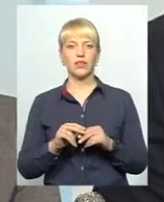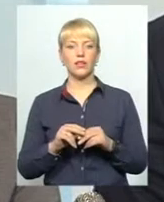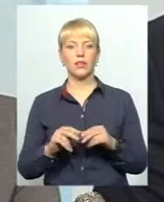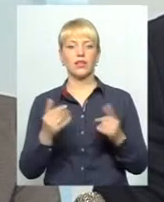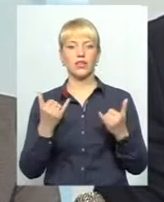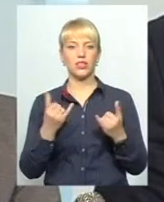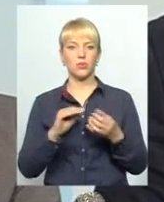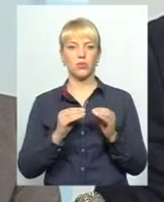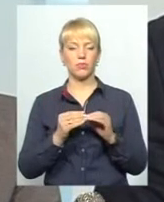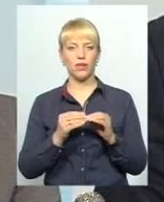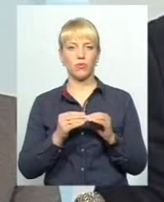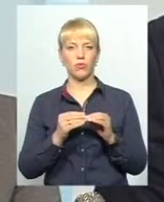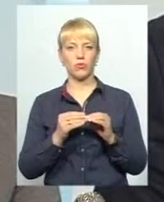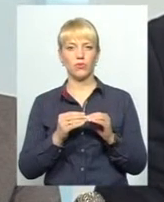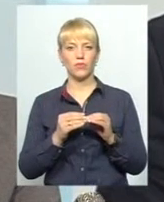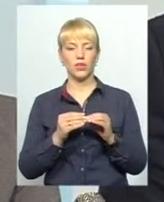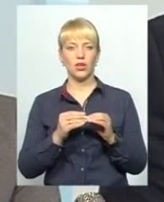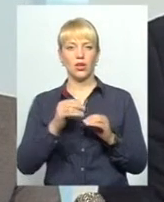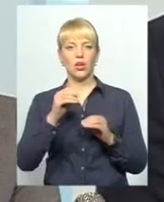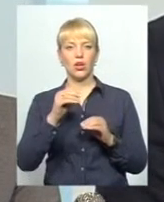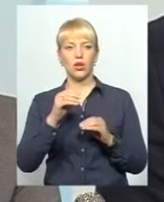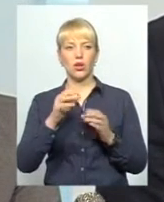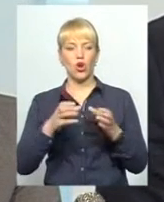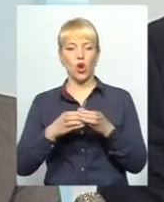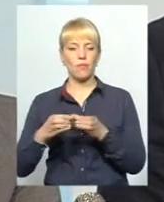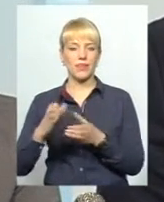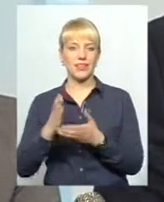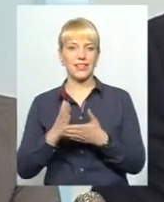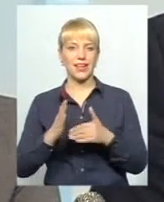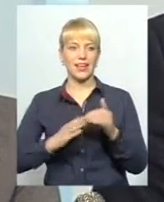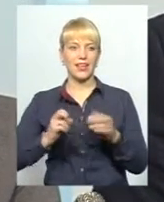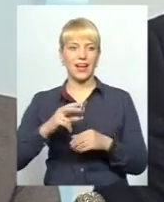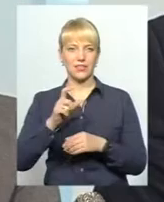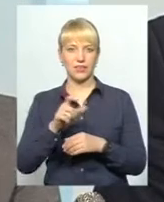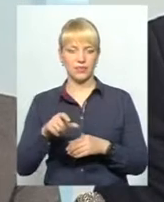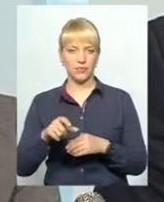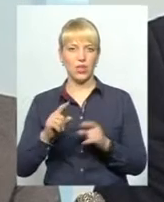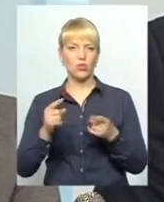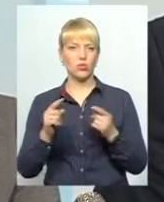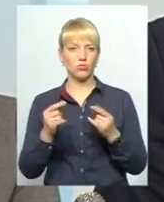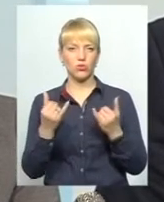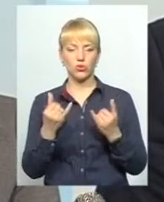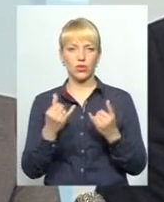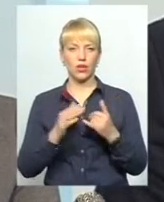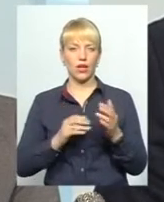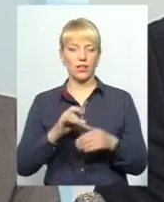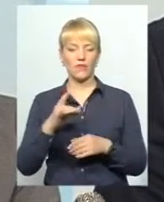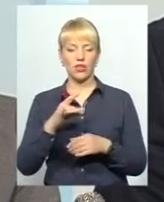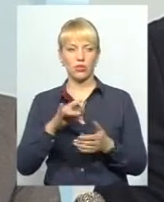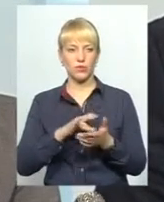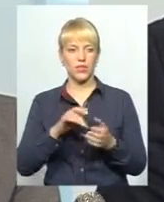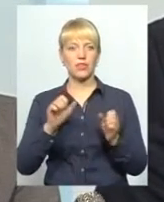є кадри. Це правда. Тому що кадри ще в районному центрі найти